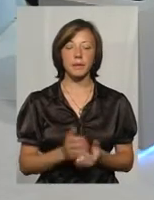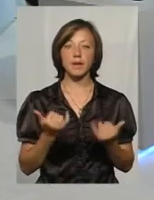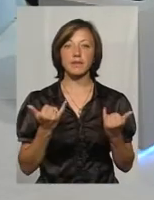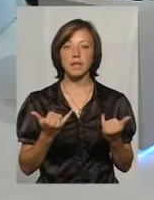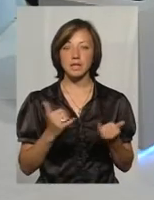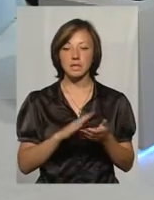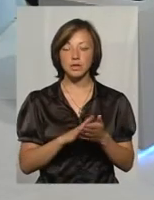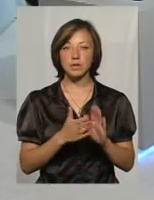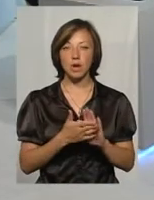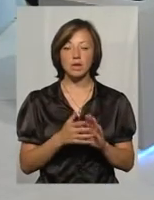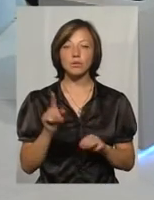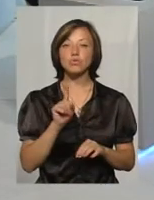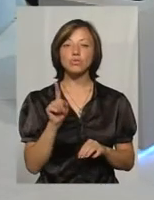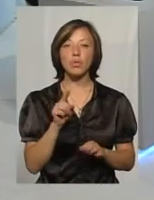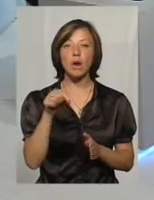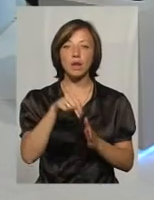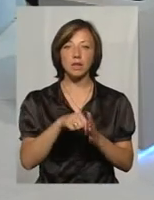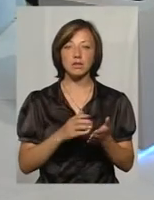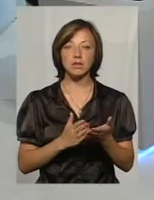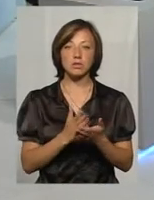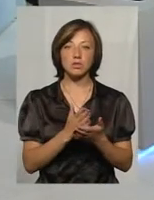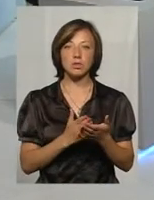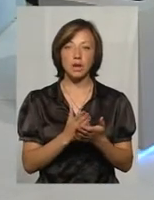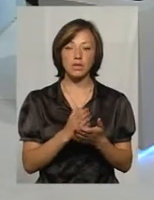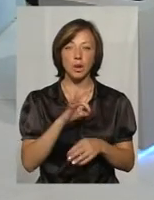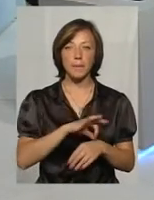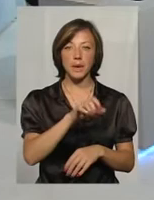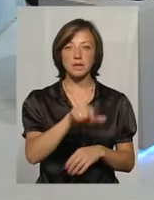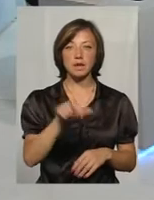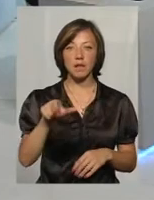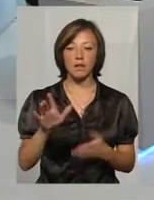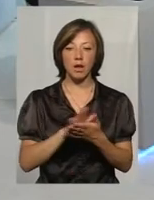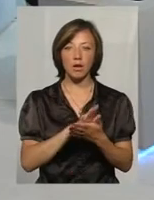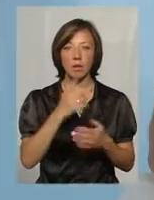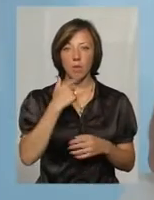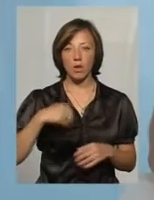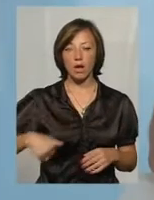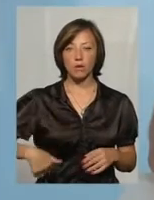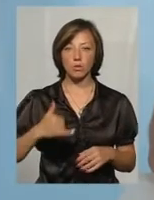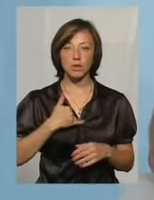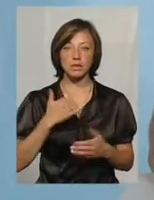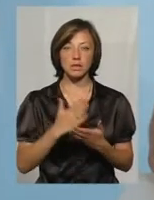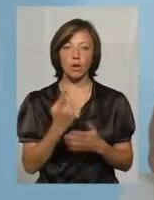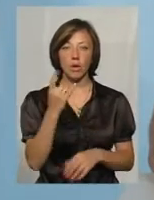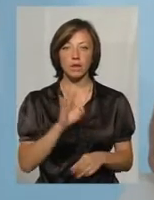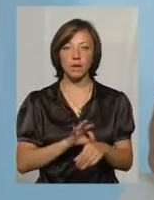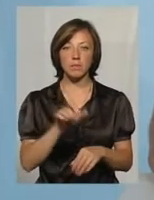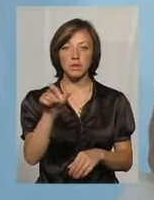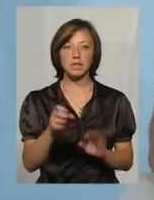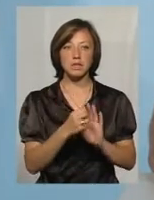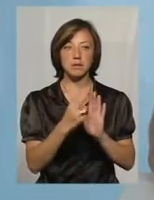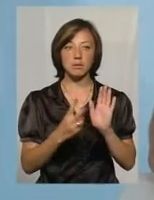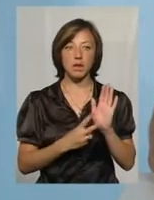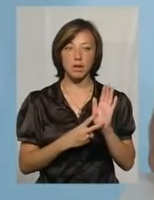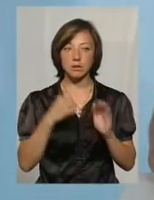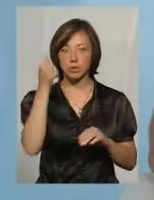характерним є стаж пацієнтів на гемодіалізі. У нас є одна пацієнтка, яка 17 років